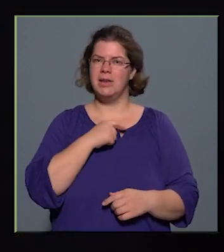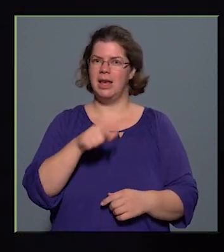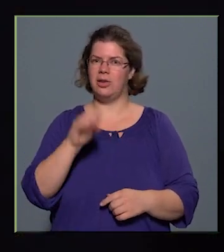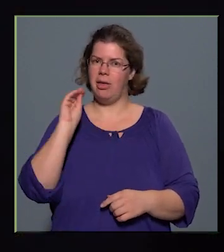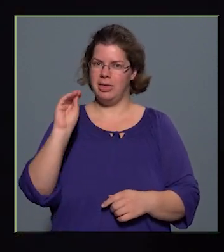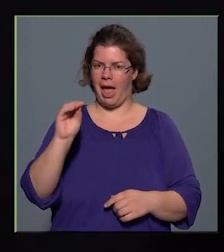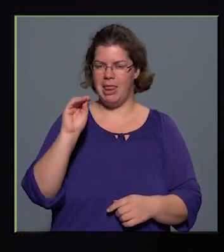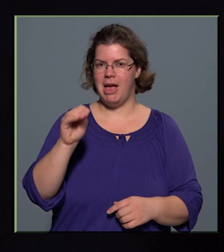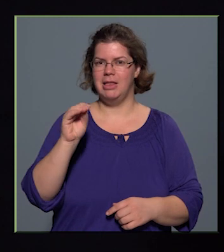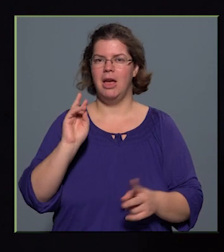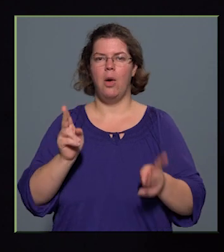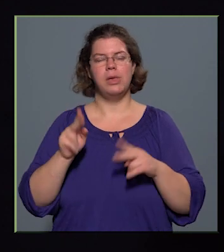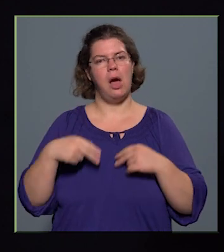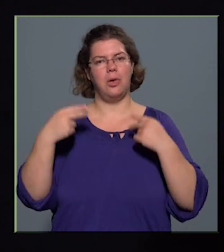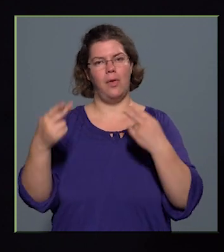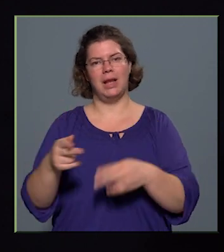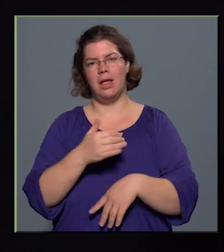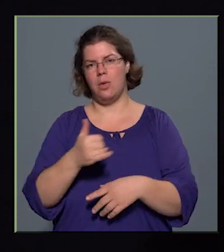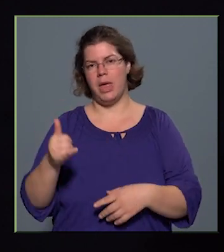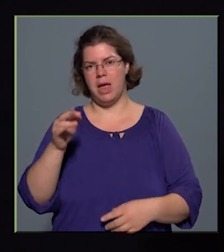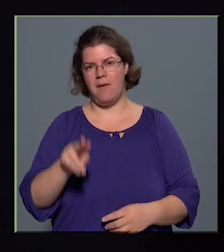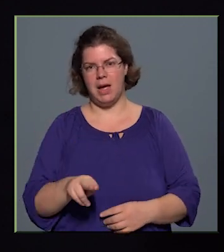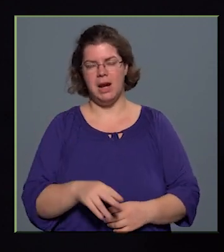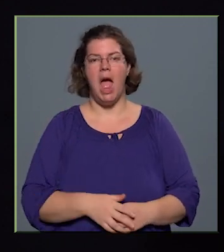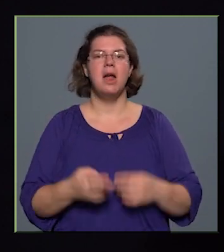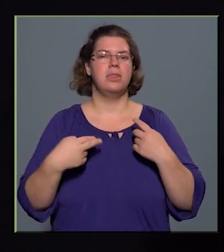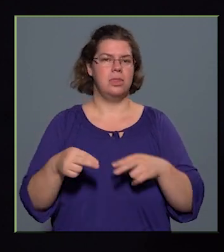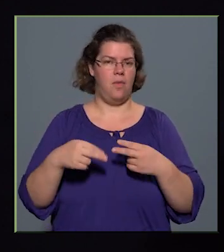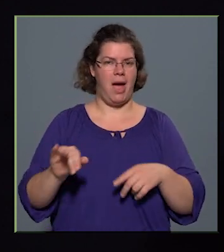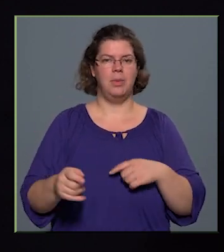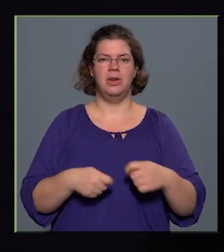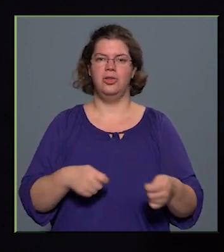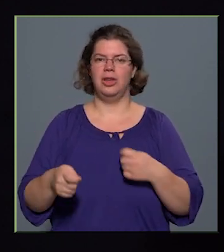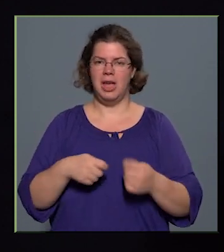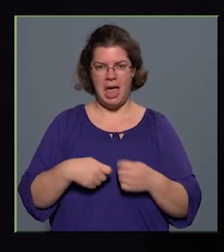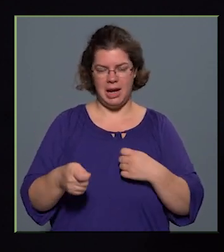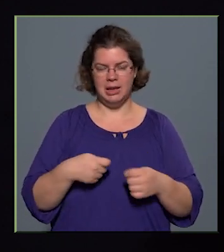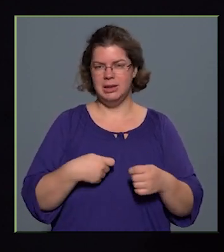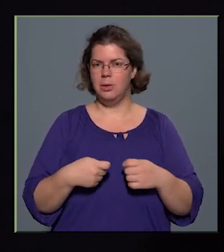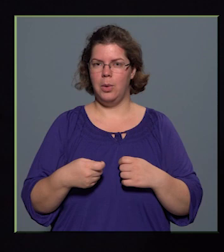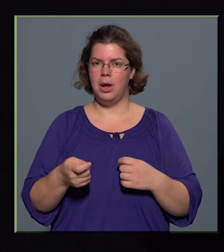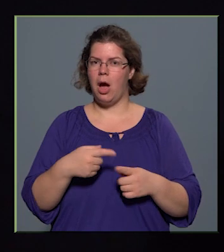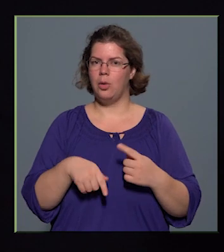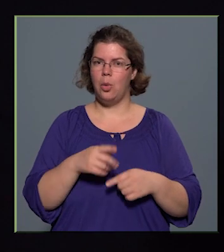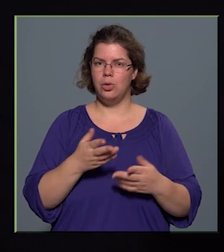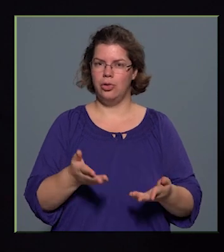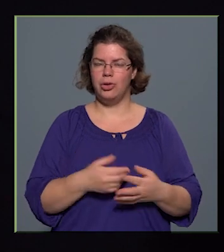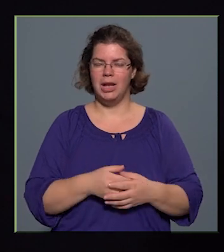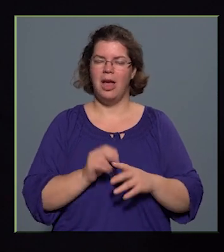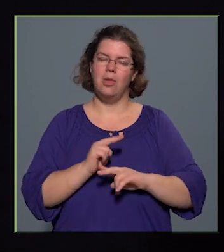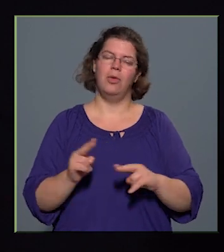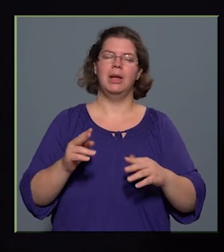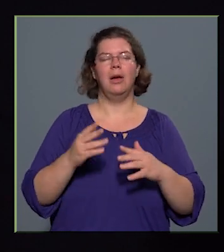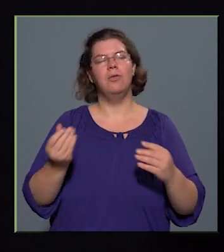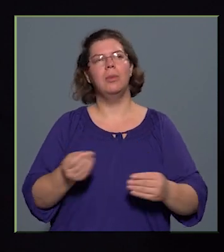jelenti, hogy a következő évekre továbbra is irányított a kőrösit. Van-e valami